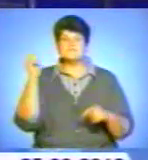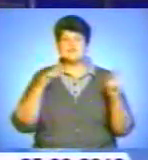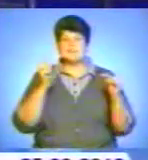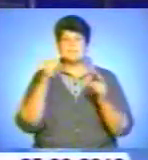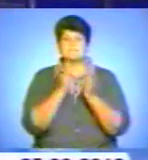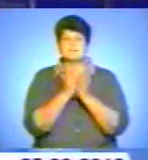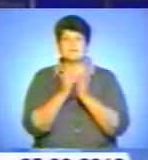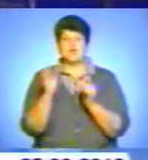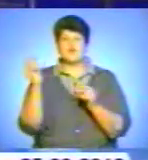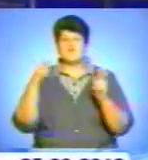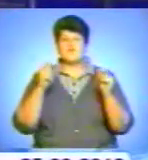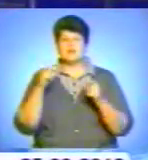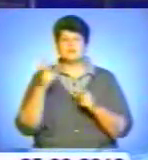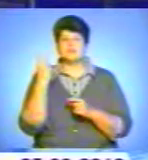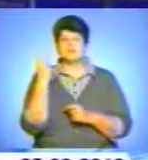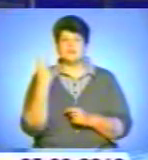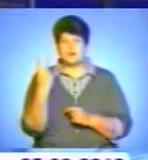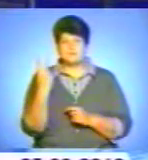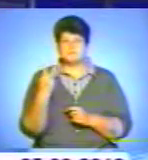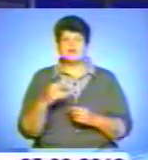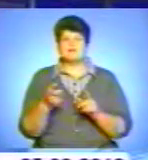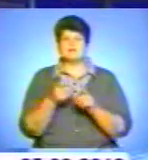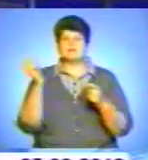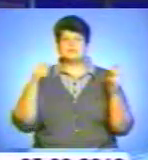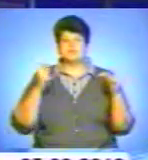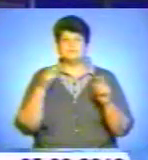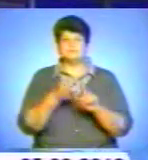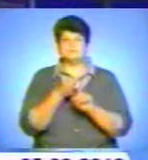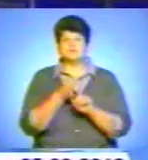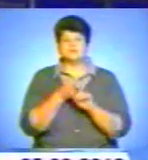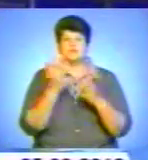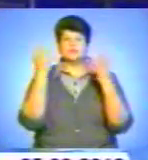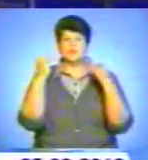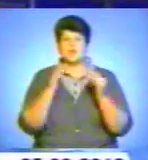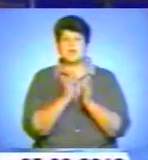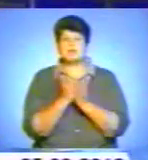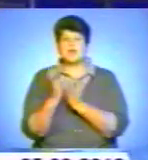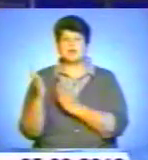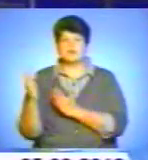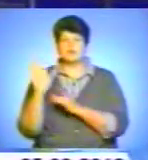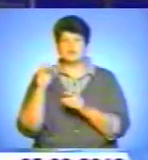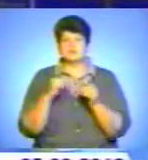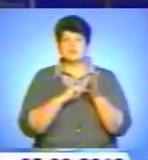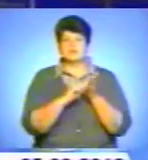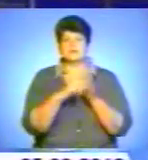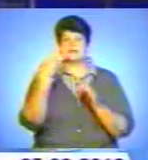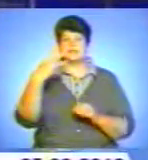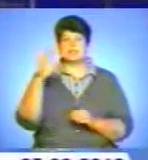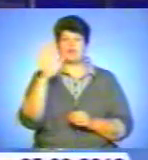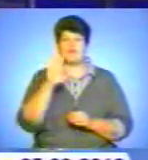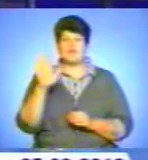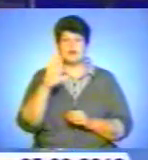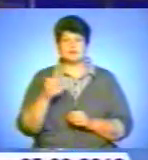«Бібліофест-2». Фестиваль присвячений всеукраїнському Дню бібліотеки, який відзначаємо 30 вересня. Далі